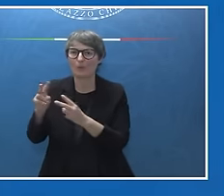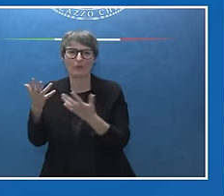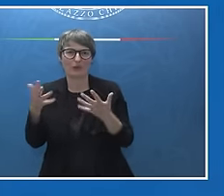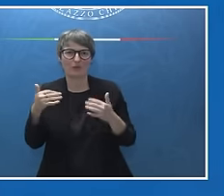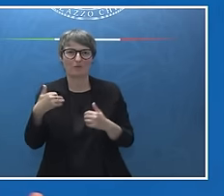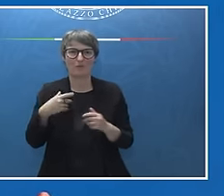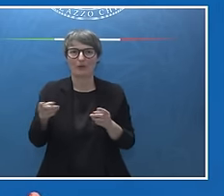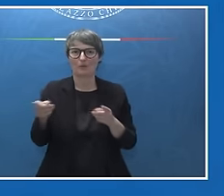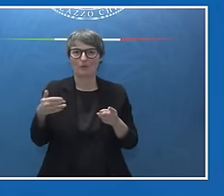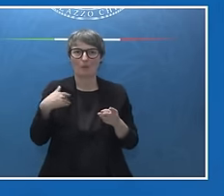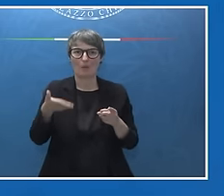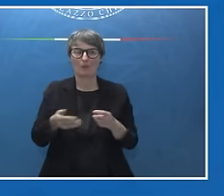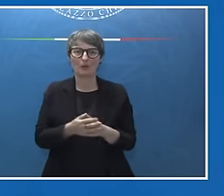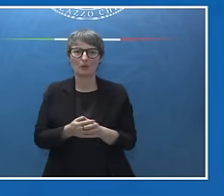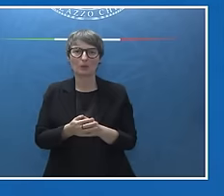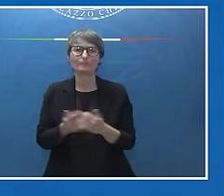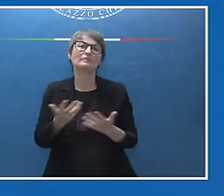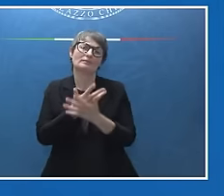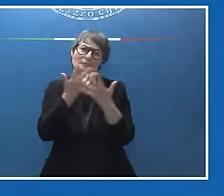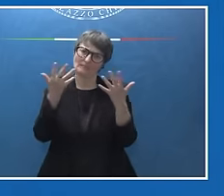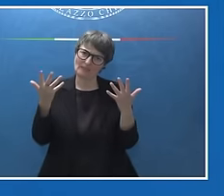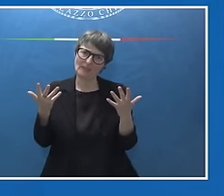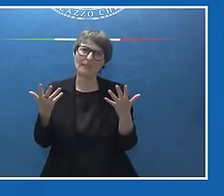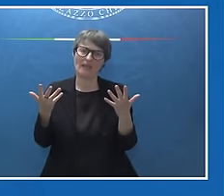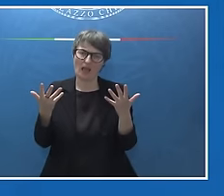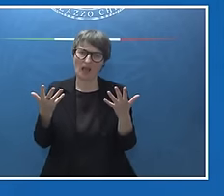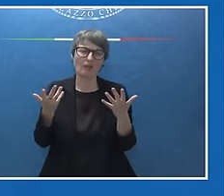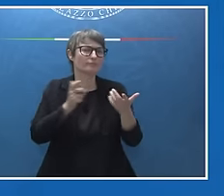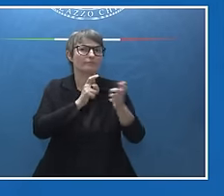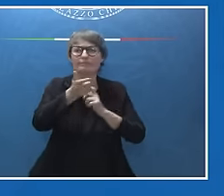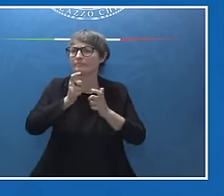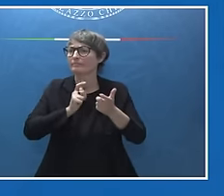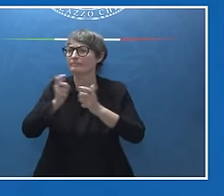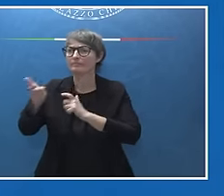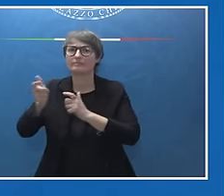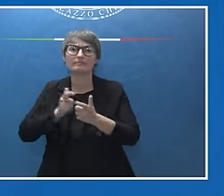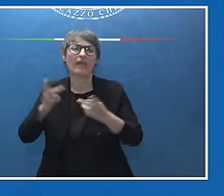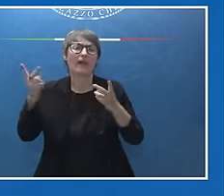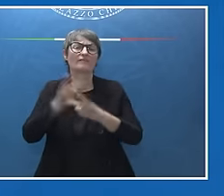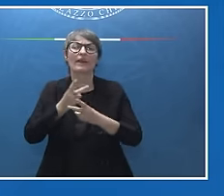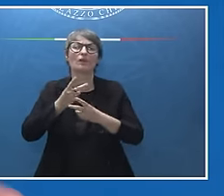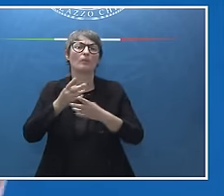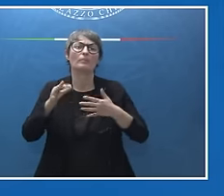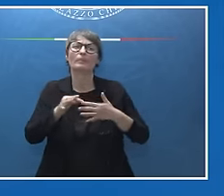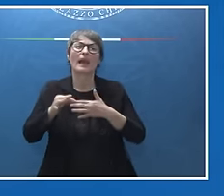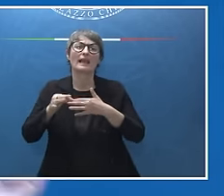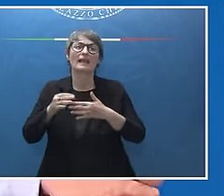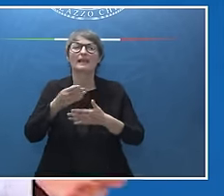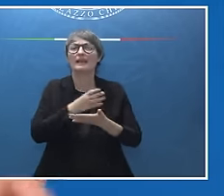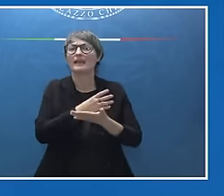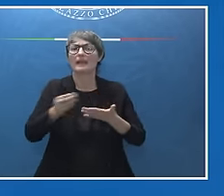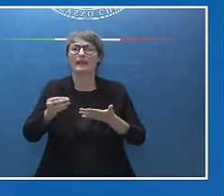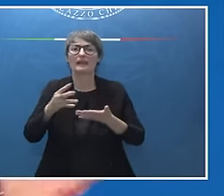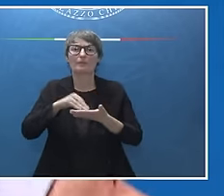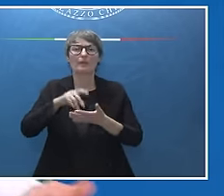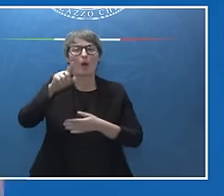corso del Vertice, ma è evidente che ho avuto scambi con tutti i leader presenti. Quindi cito anche il Re